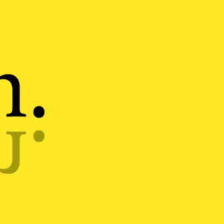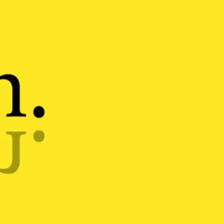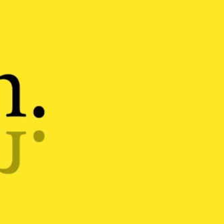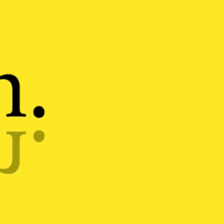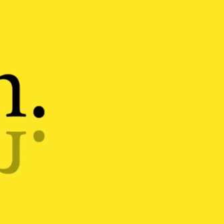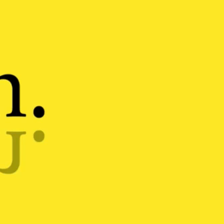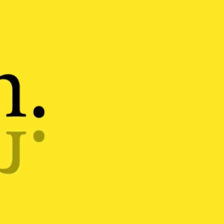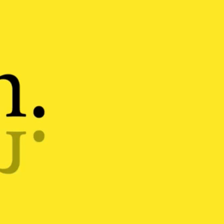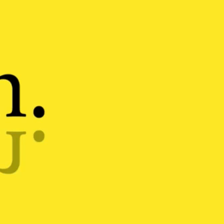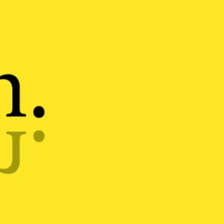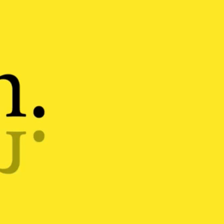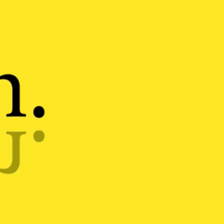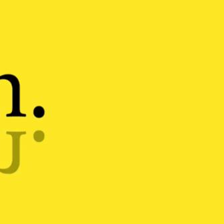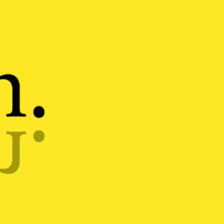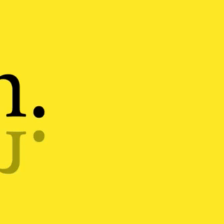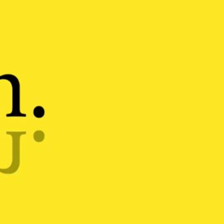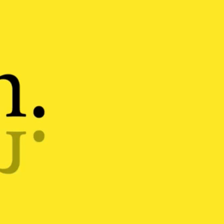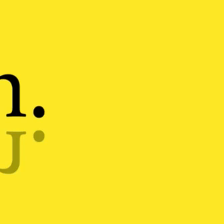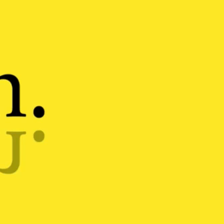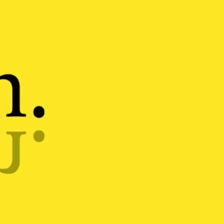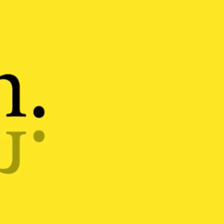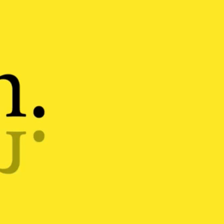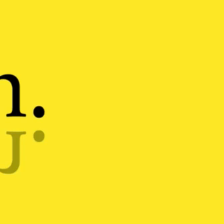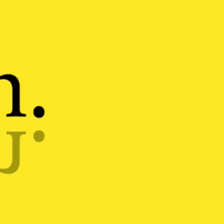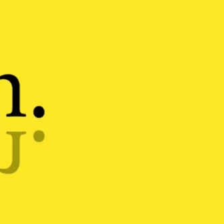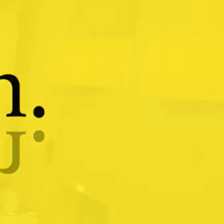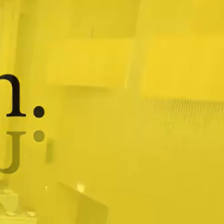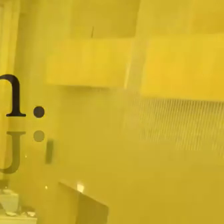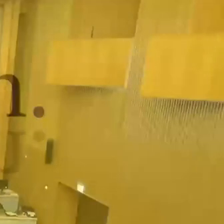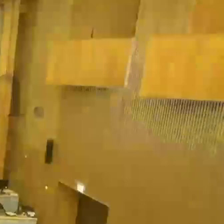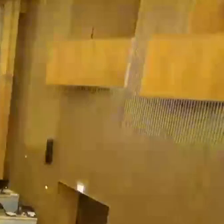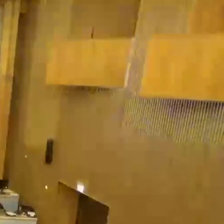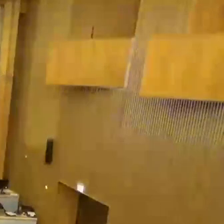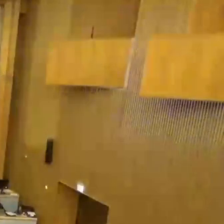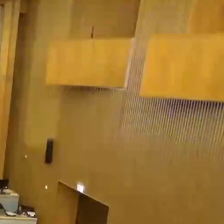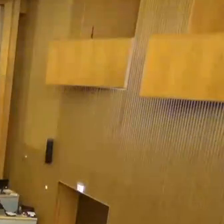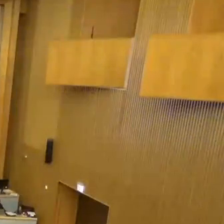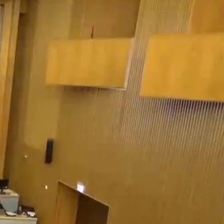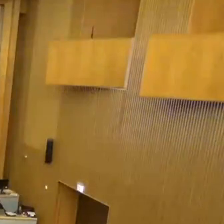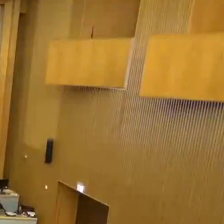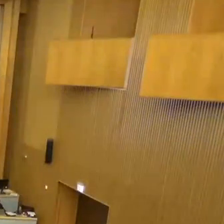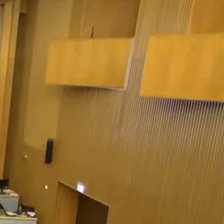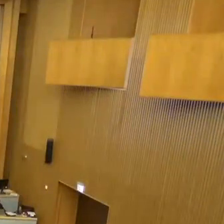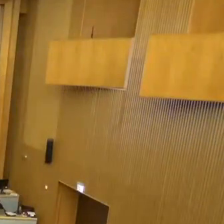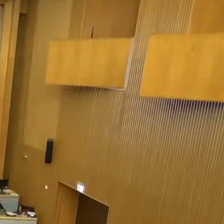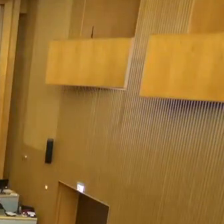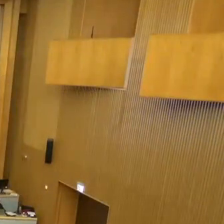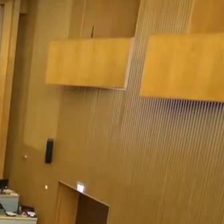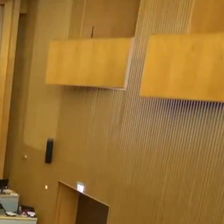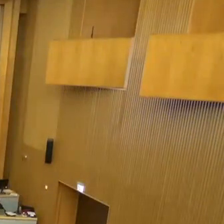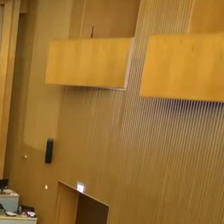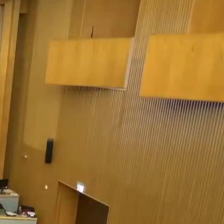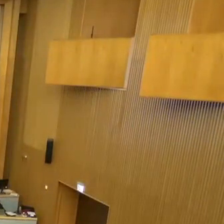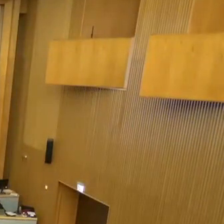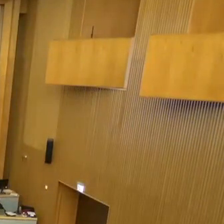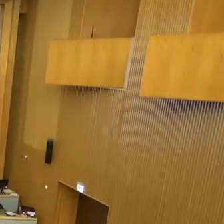Wir weitermachen vielleicht noch zwei Hinweise, was die dann doch jetzt begrenzte Zeit bis 22 Uhr angeht.